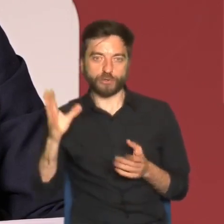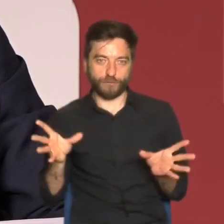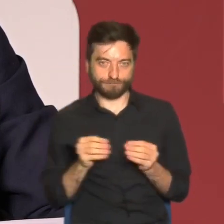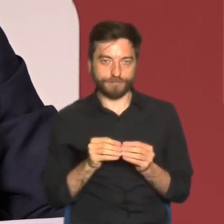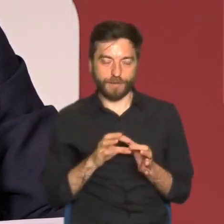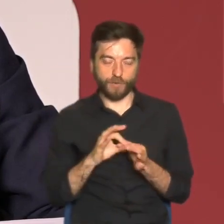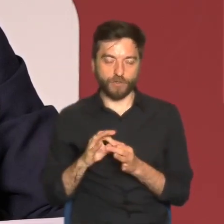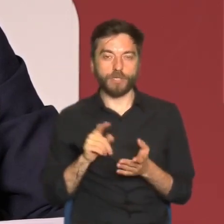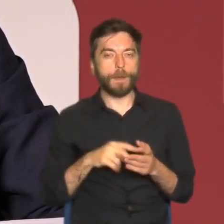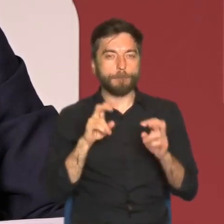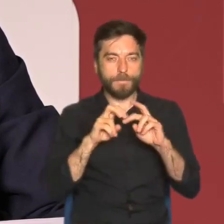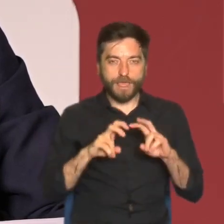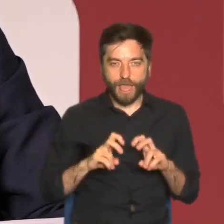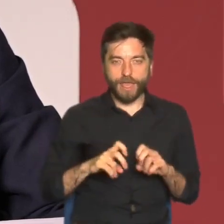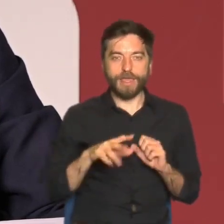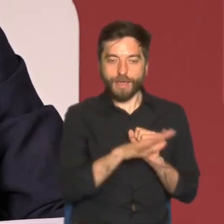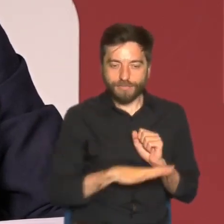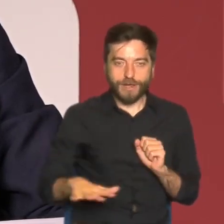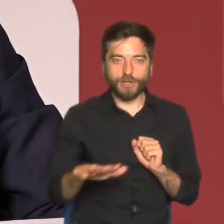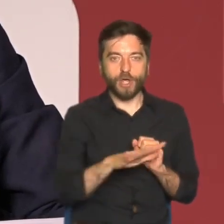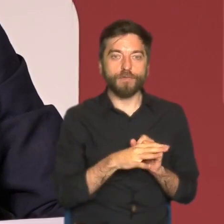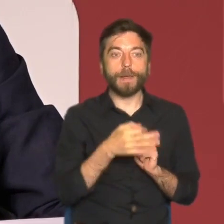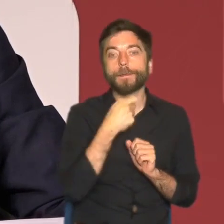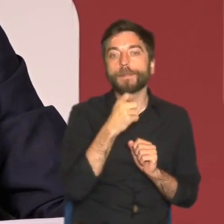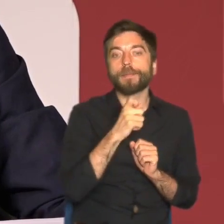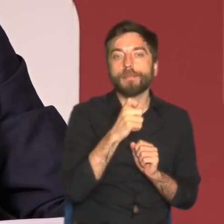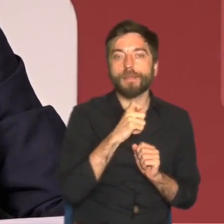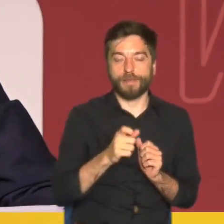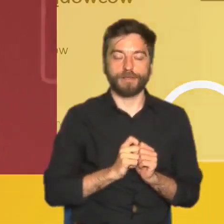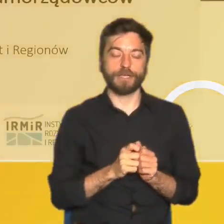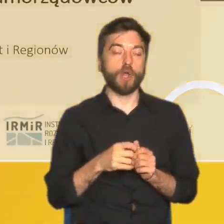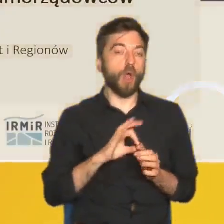właśnie, były to badania terenowe i był to sondaż ogólnopolski.